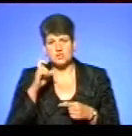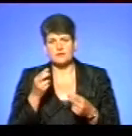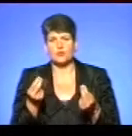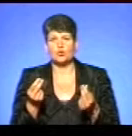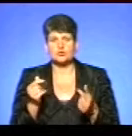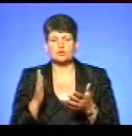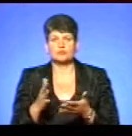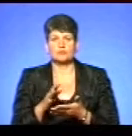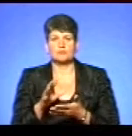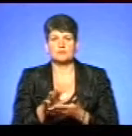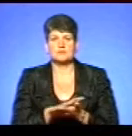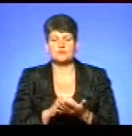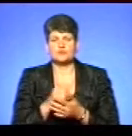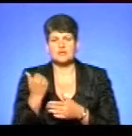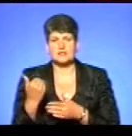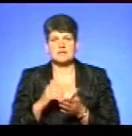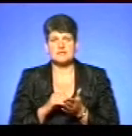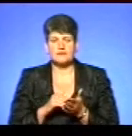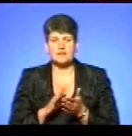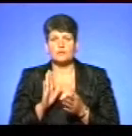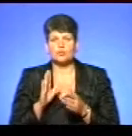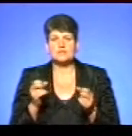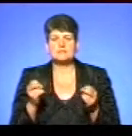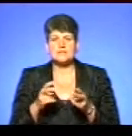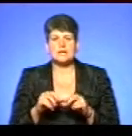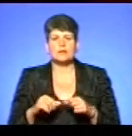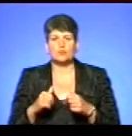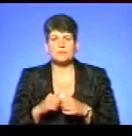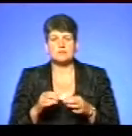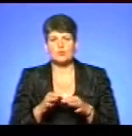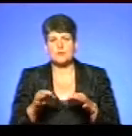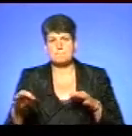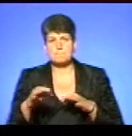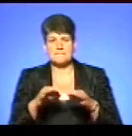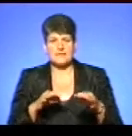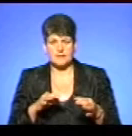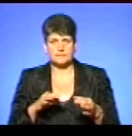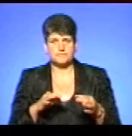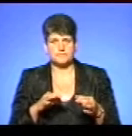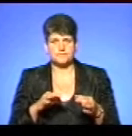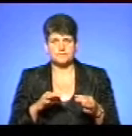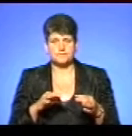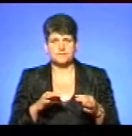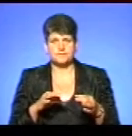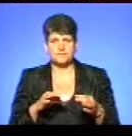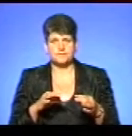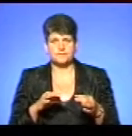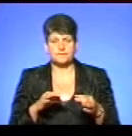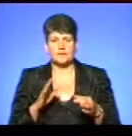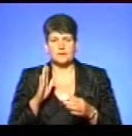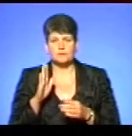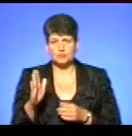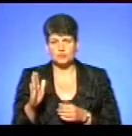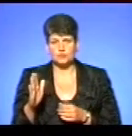будемо утилізувати їхні свині. Тобто буде йти спеціальна комісія, будуть заміряти, будуть